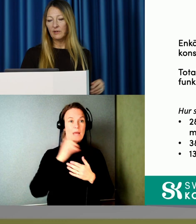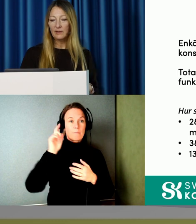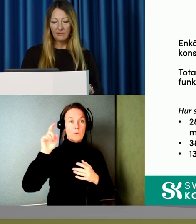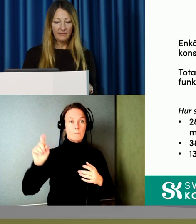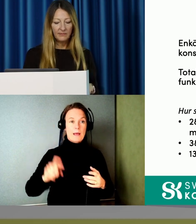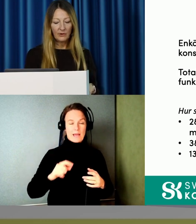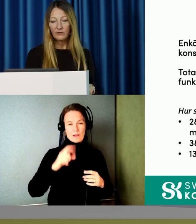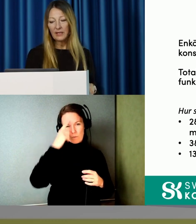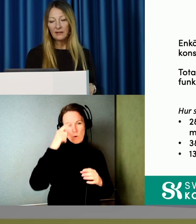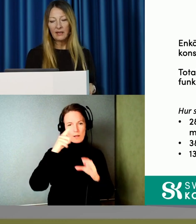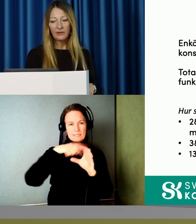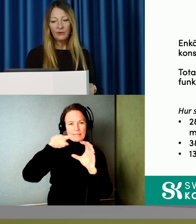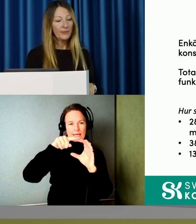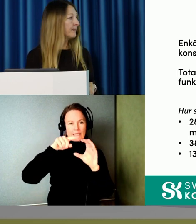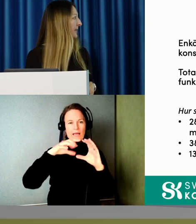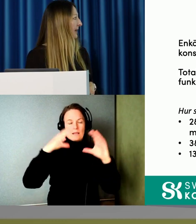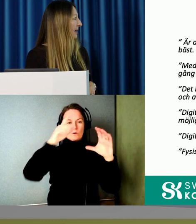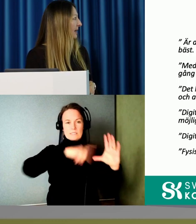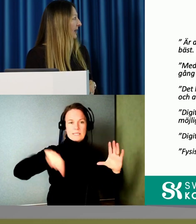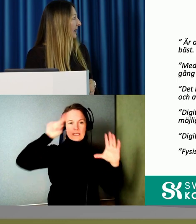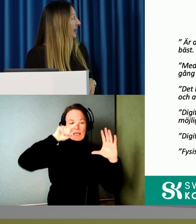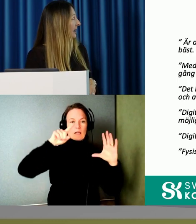liksom ta in även dem.